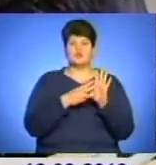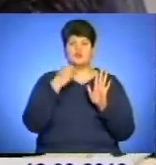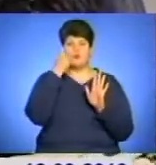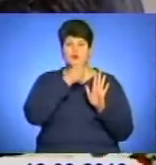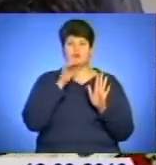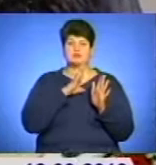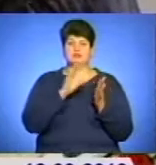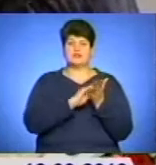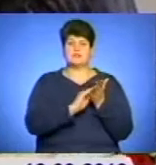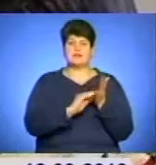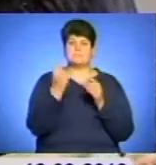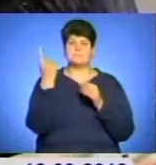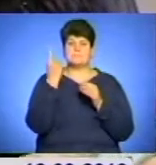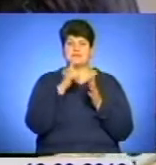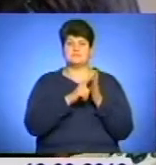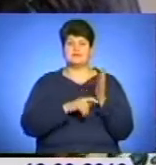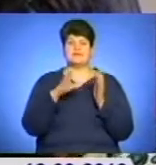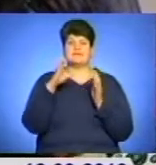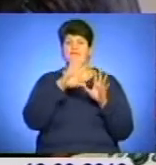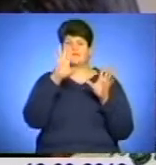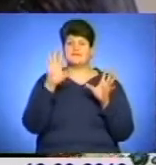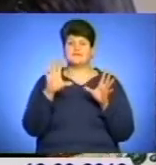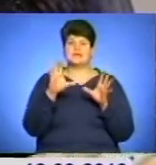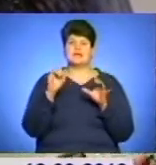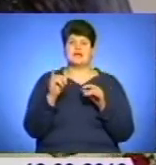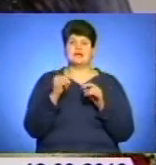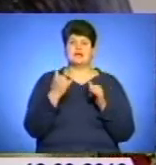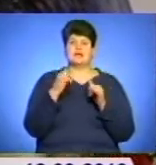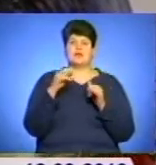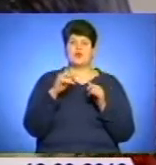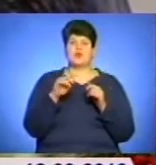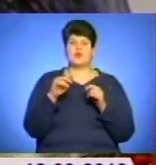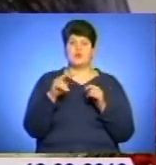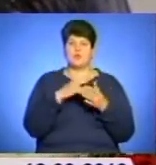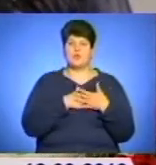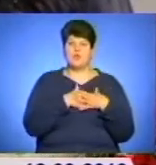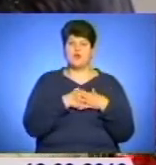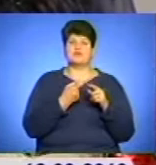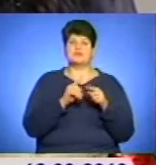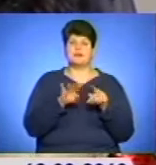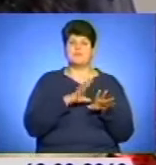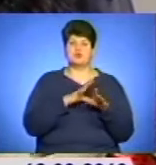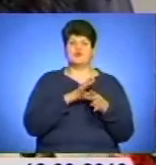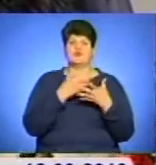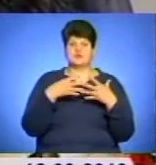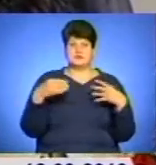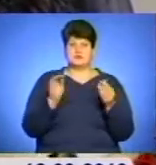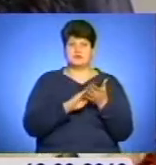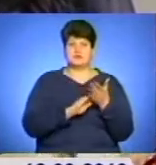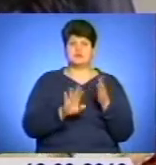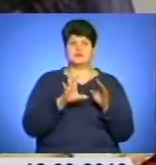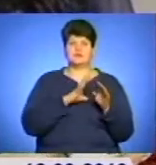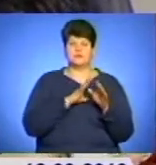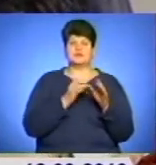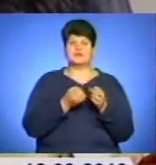була написана перша пісня «Сад любові» на слова Богдана Мельничука і одночасно, це було навесні, і одночасно зацвіла